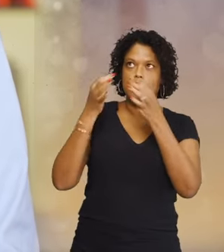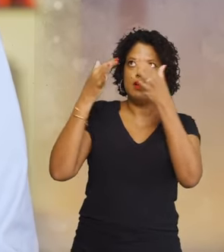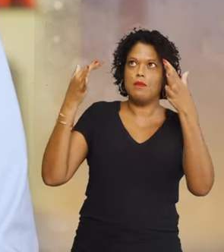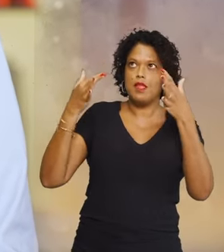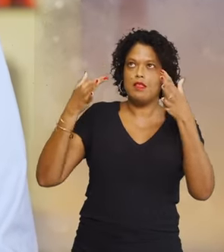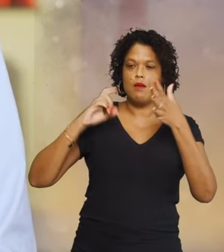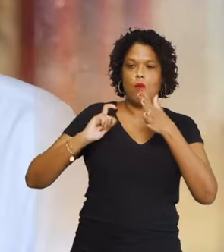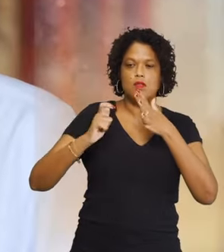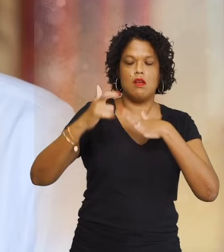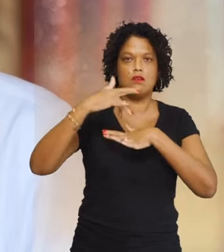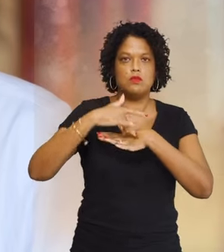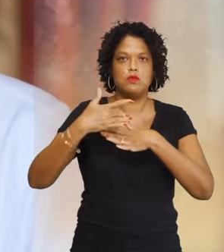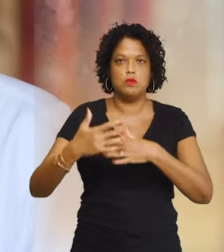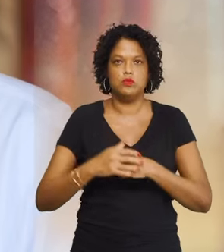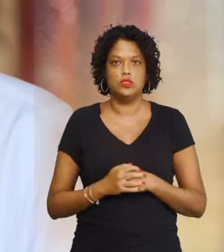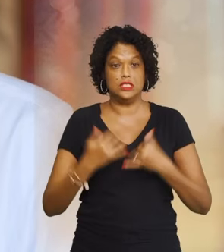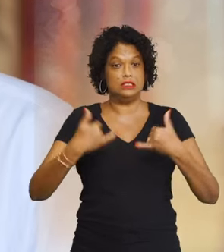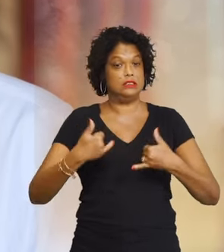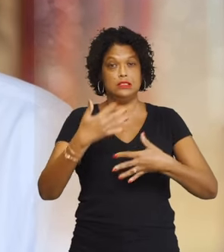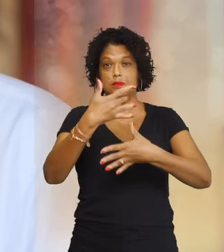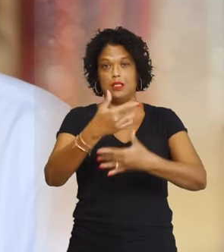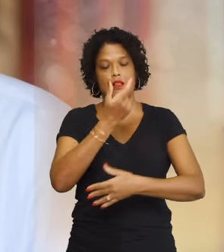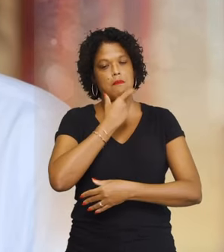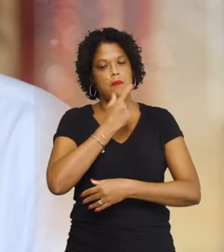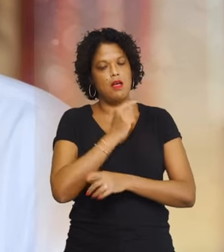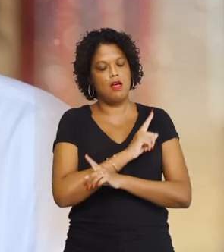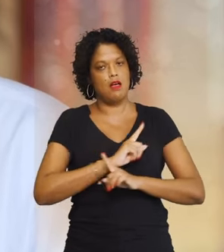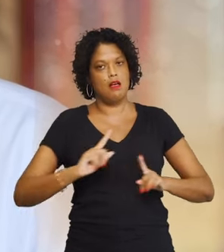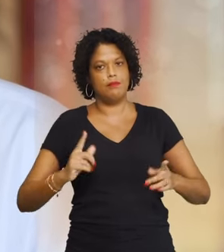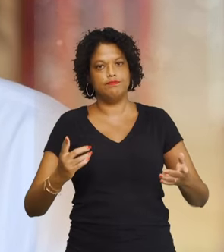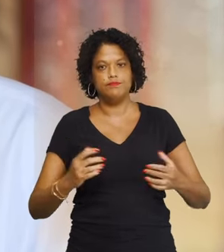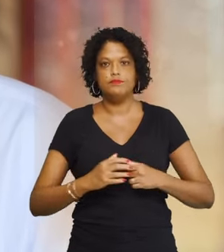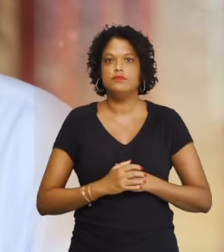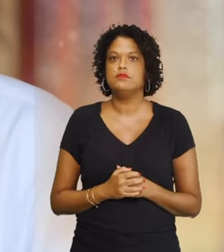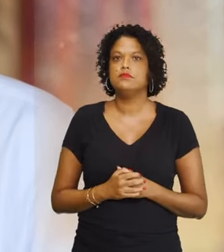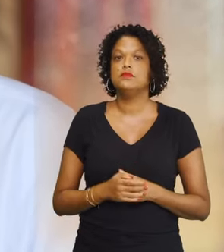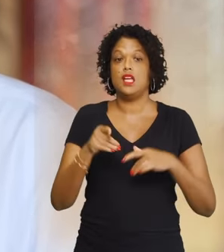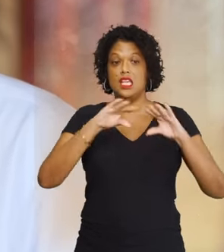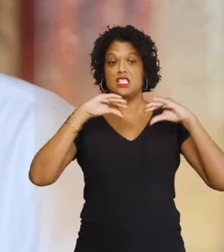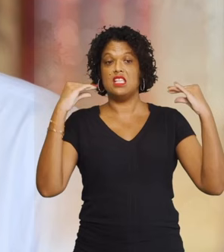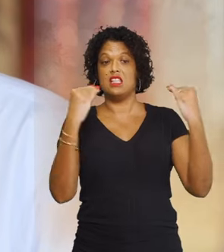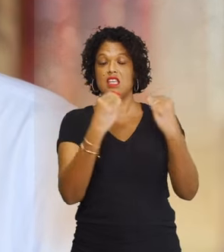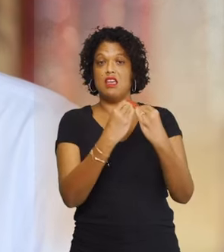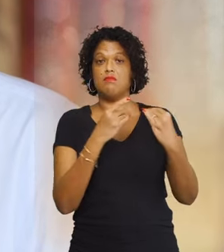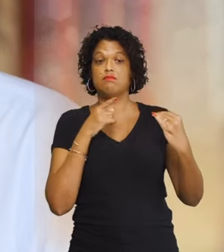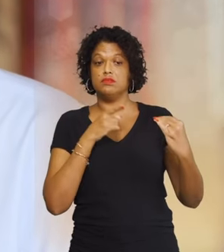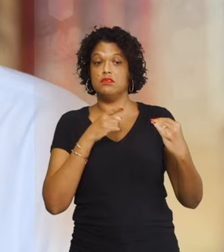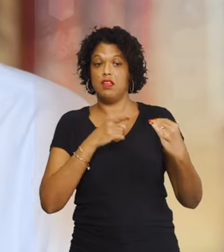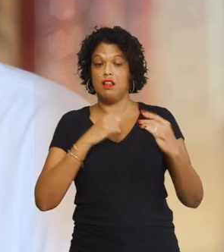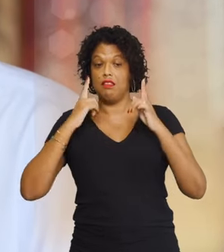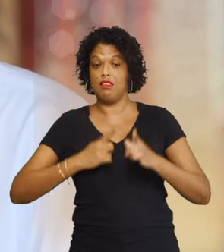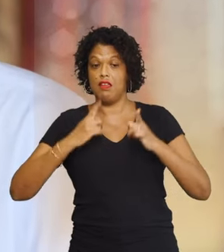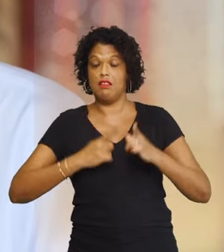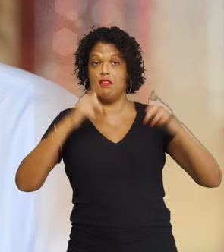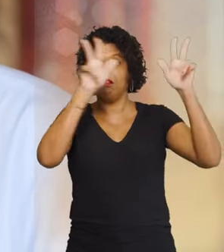du changement climatique. Et ici, en Martinique, ça n'a pas été facile non plus. La collectivité territoriale a connu